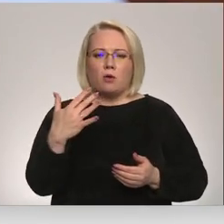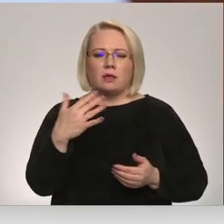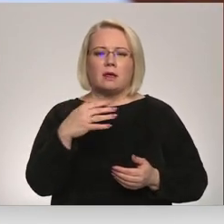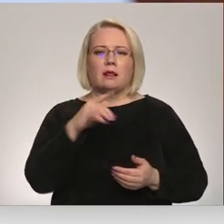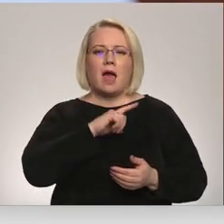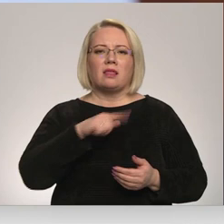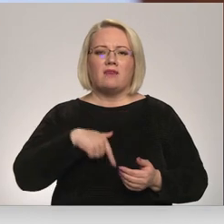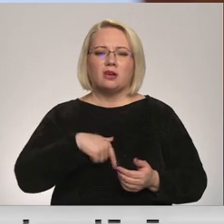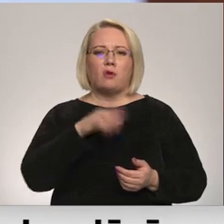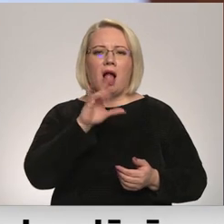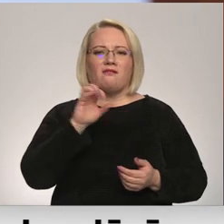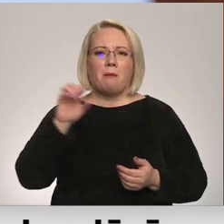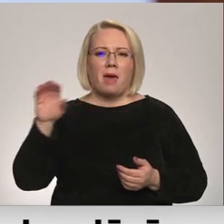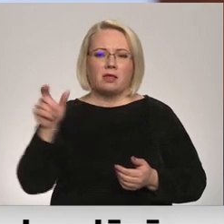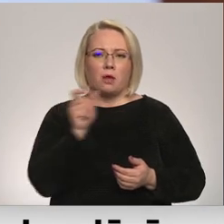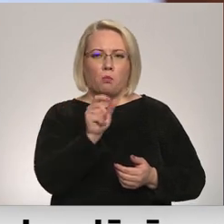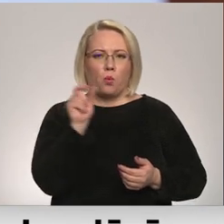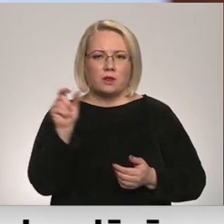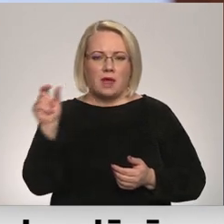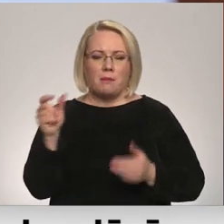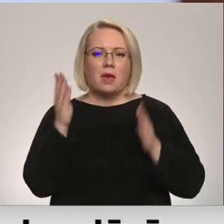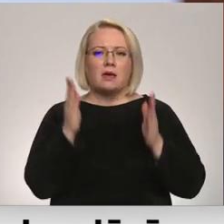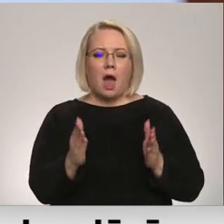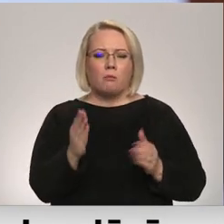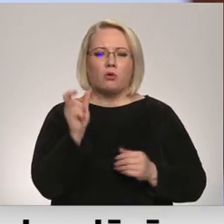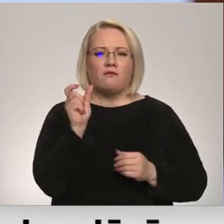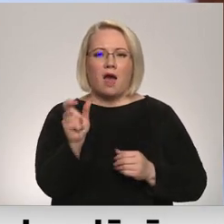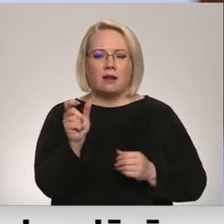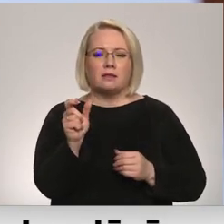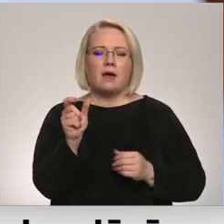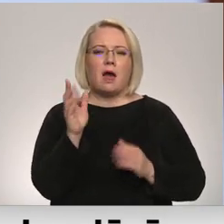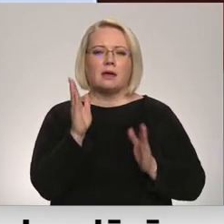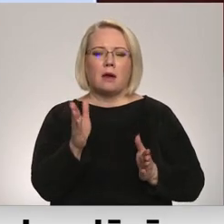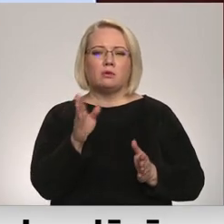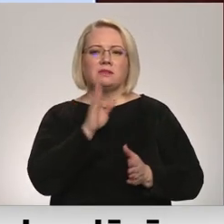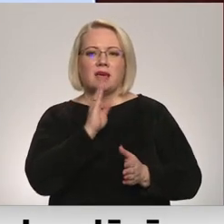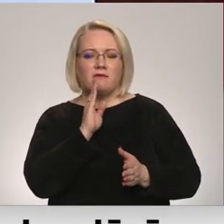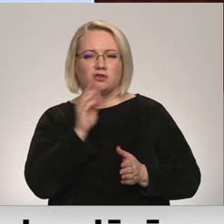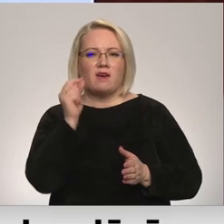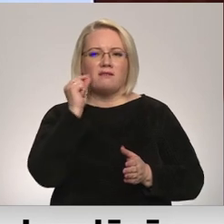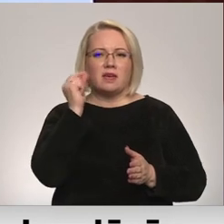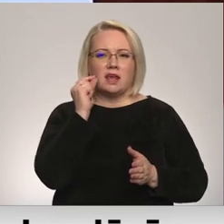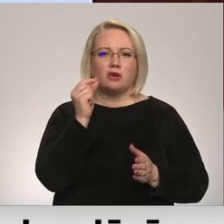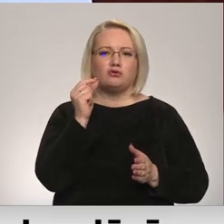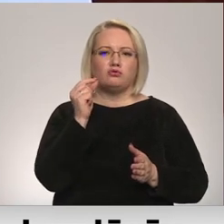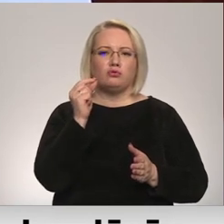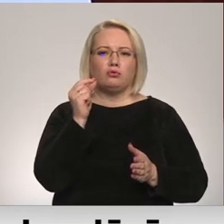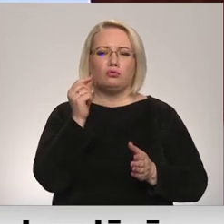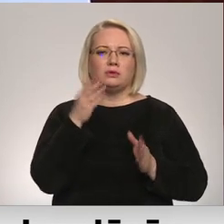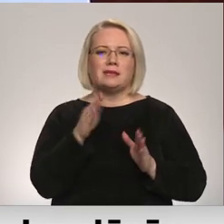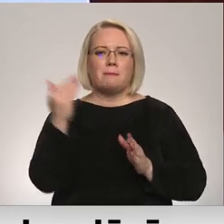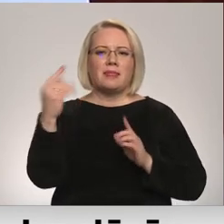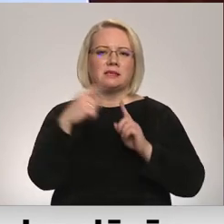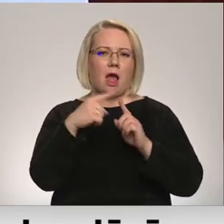ka obligāti vārdā, uzvārdā ir jābūt tātad vai nu sieviešu vai nu vīriešu dzimtas galotnē. Ja mēs nevaram vārdu